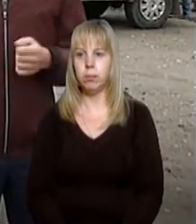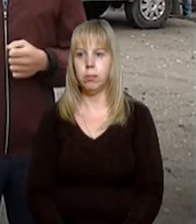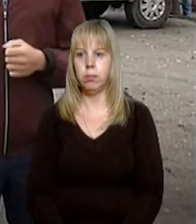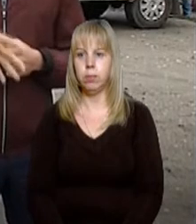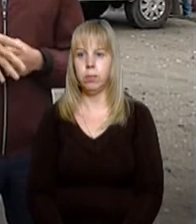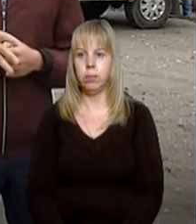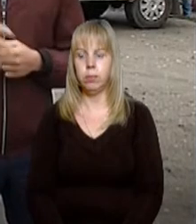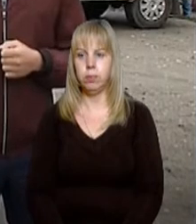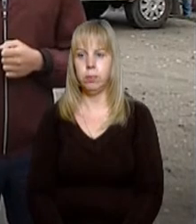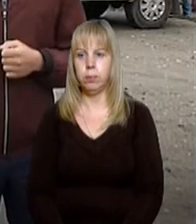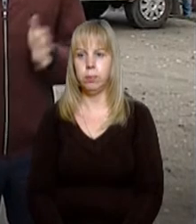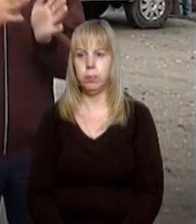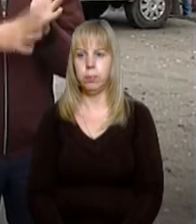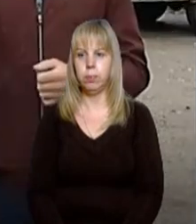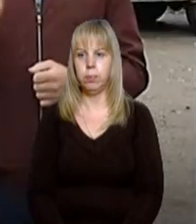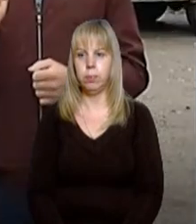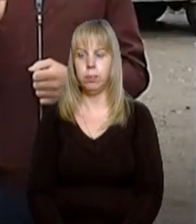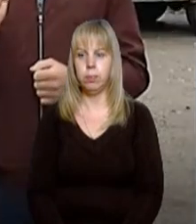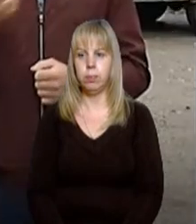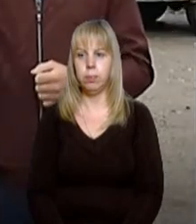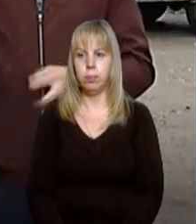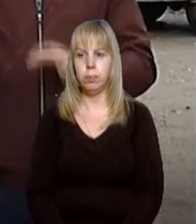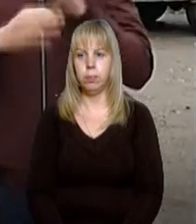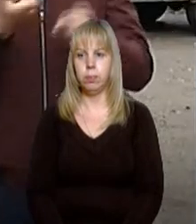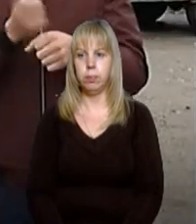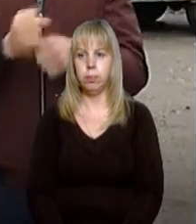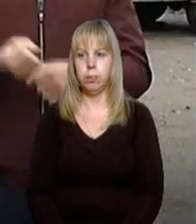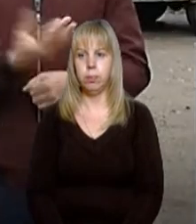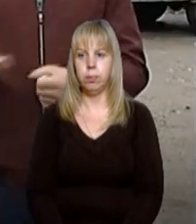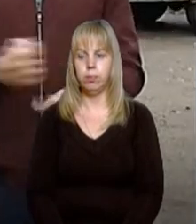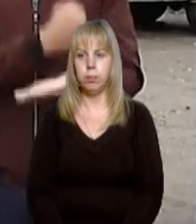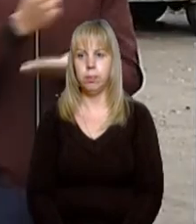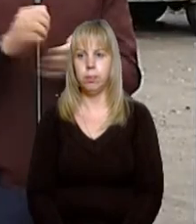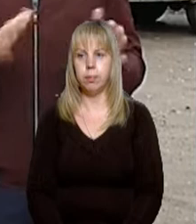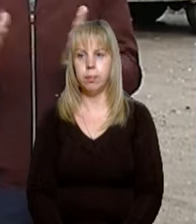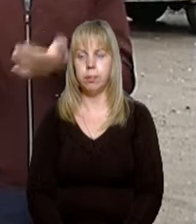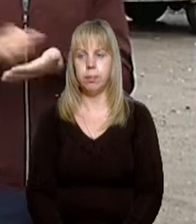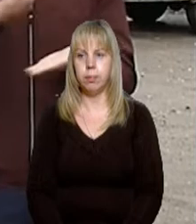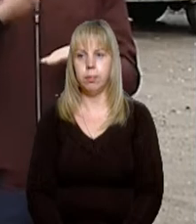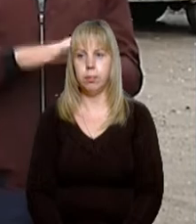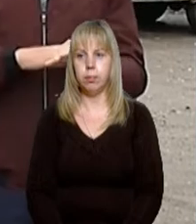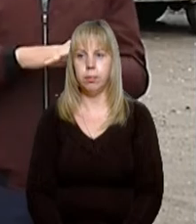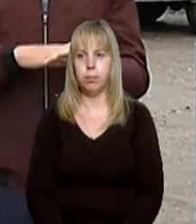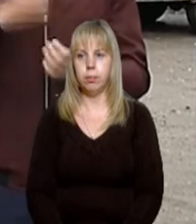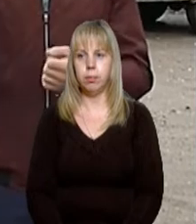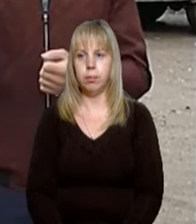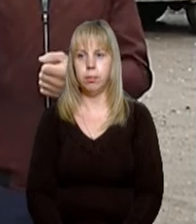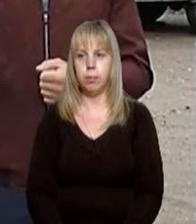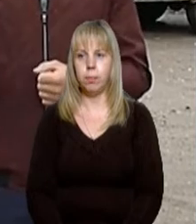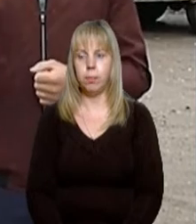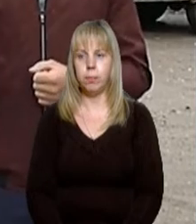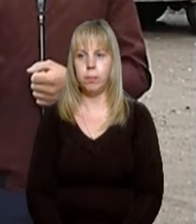4193. За останню добу найбільша кількість підтверджених випадків зареєстрована у Харківській